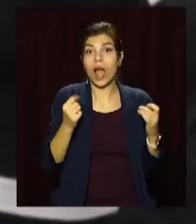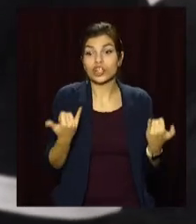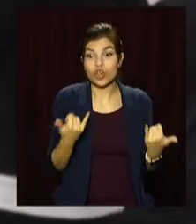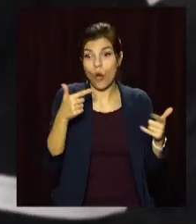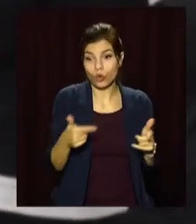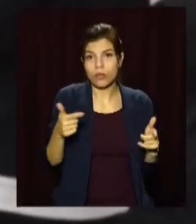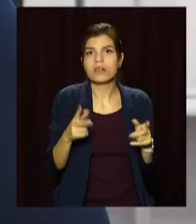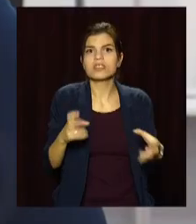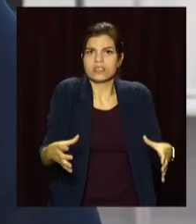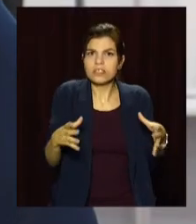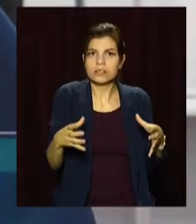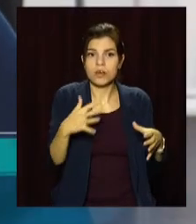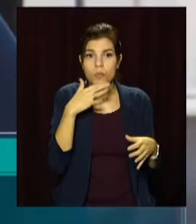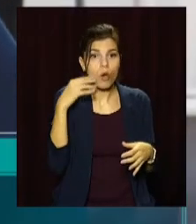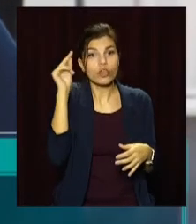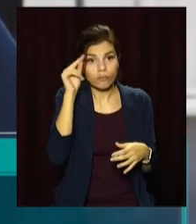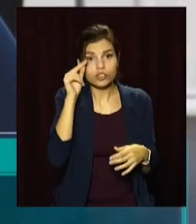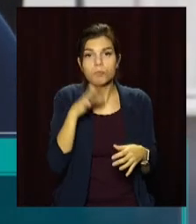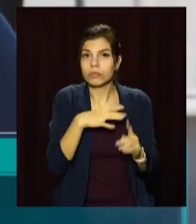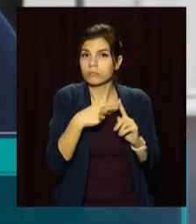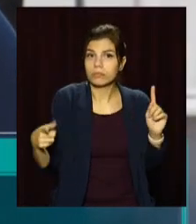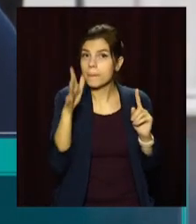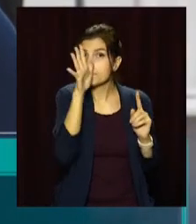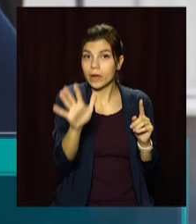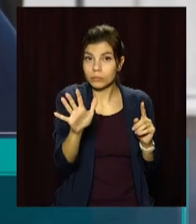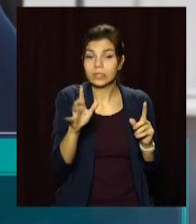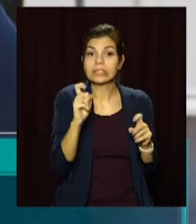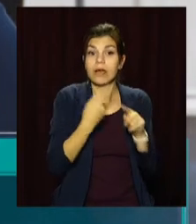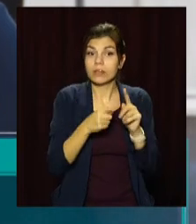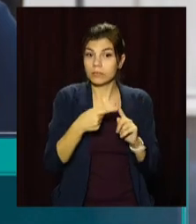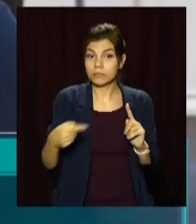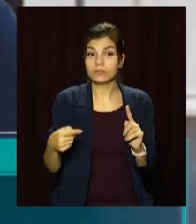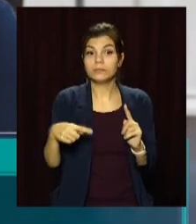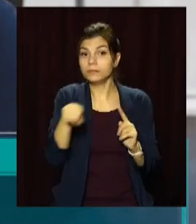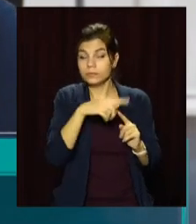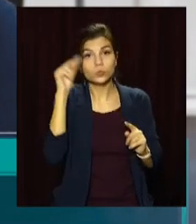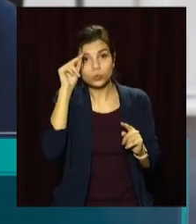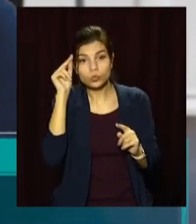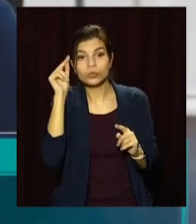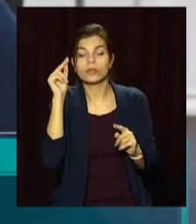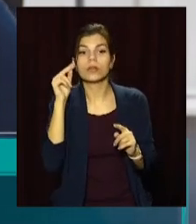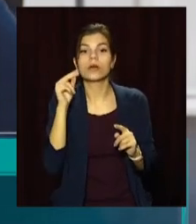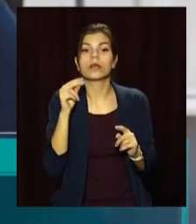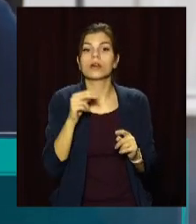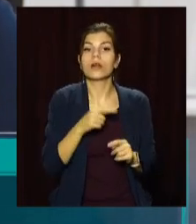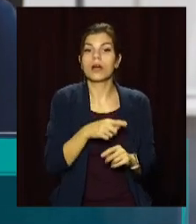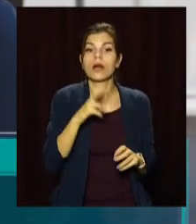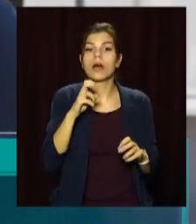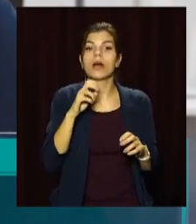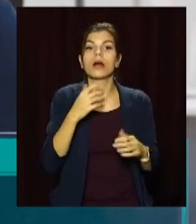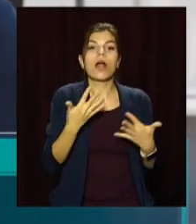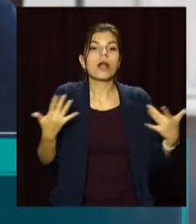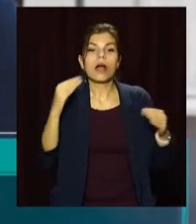підготовимо масово. Навчання тривало п'ять місяців. За цей період вони опанували такі предмети, як будова